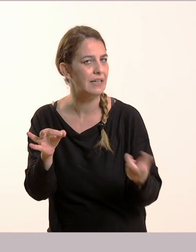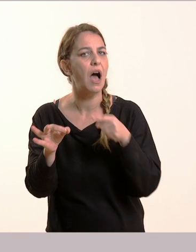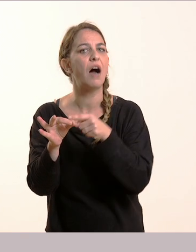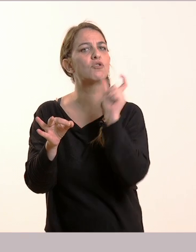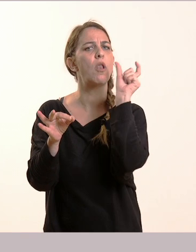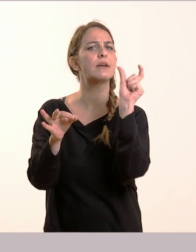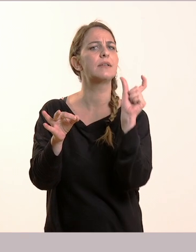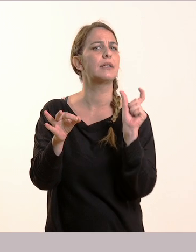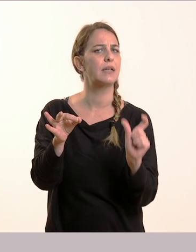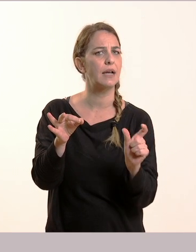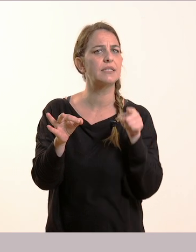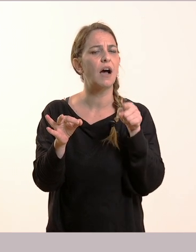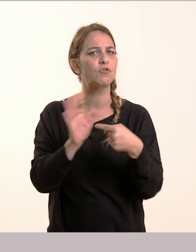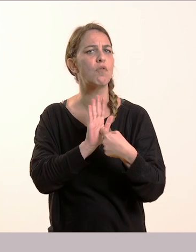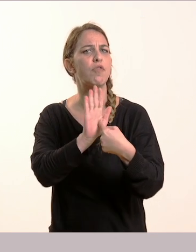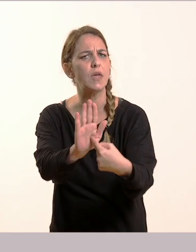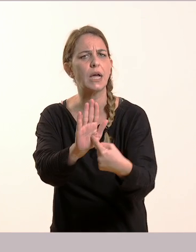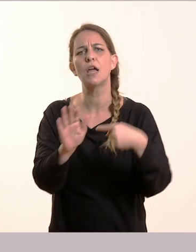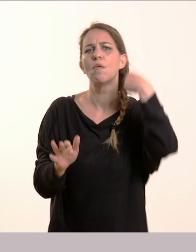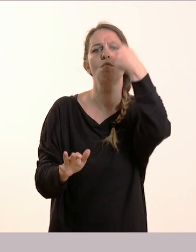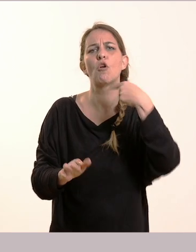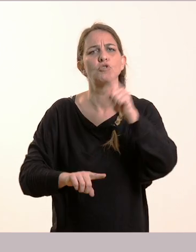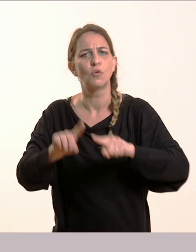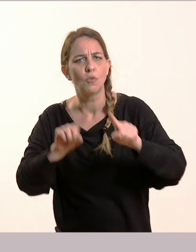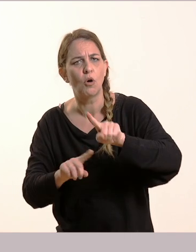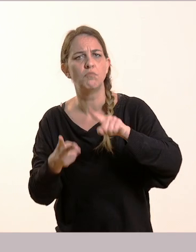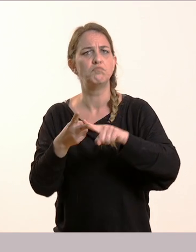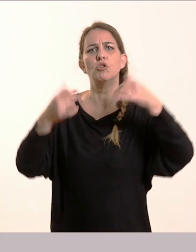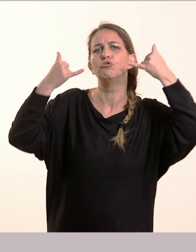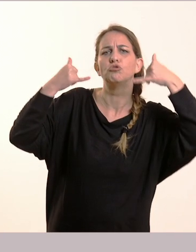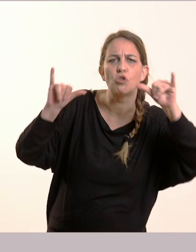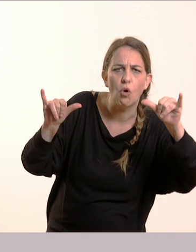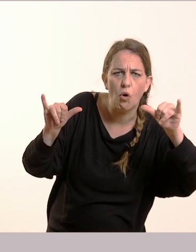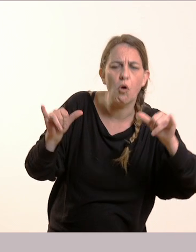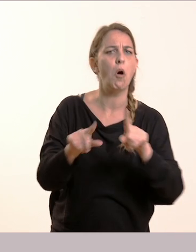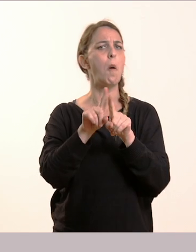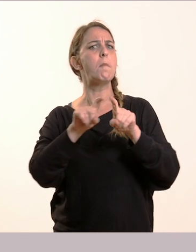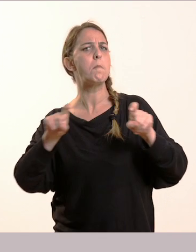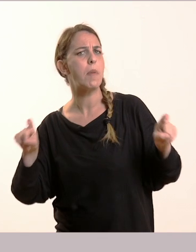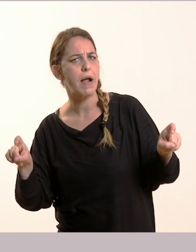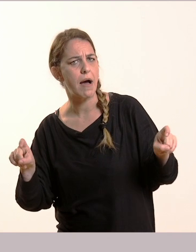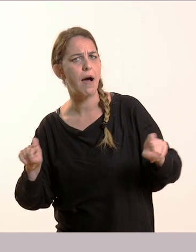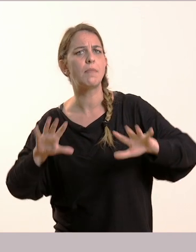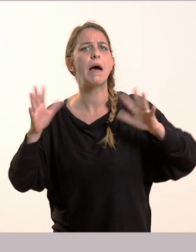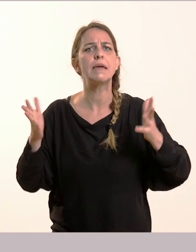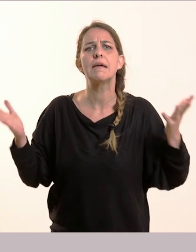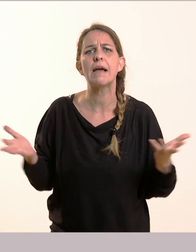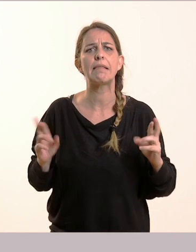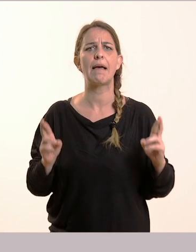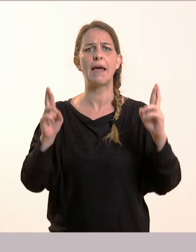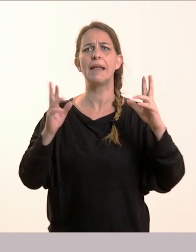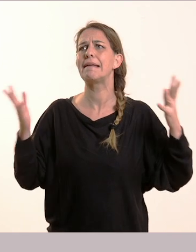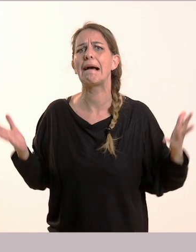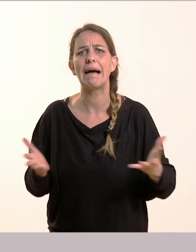που μας φανερώνουν ένα πρόσωπο, ένα ζώο, ένα πράγμα ή μια ενέργεια, μια κατάσταση, μια ιδιότητα.